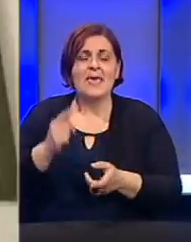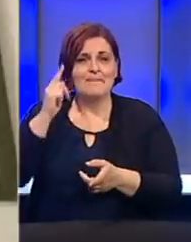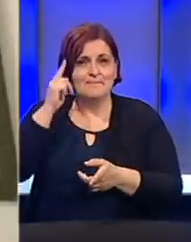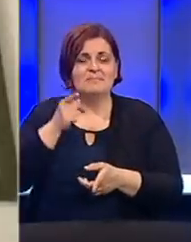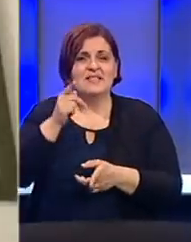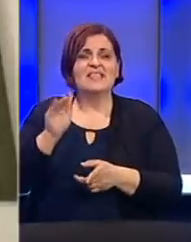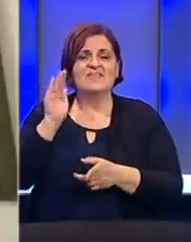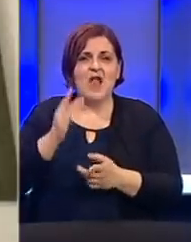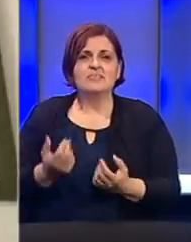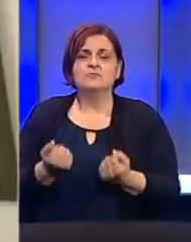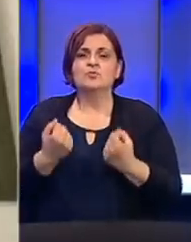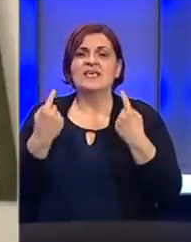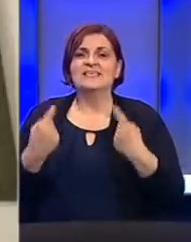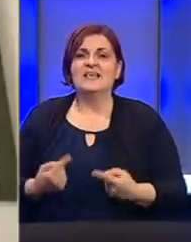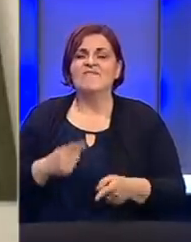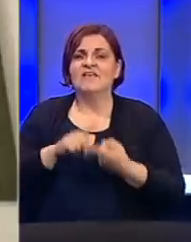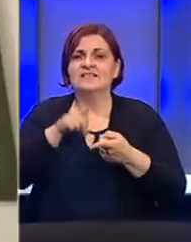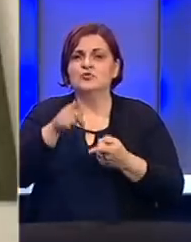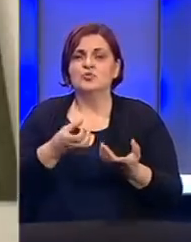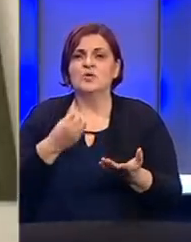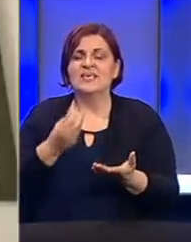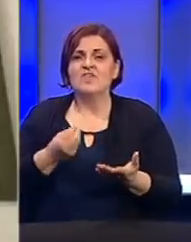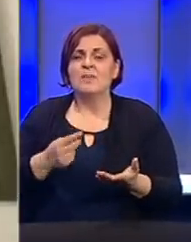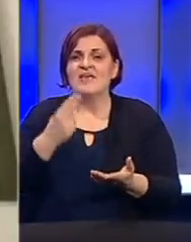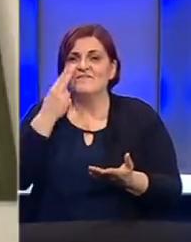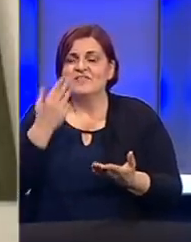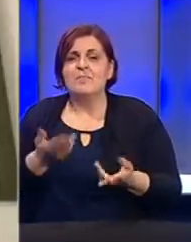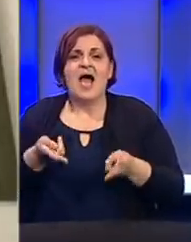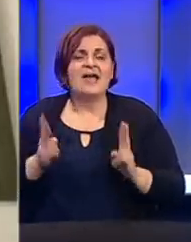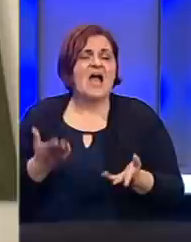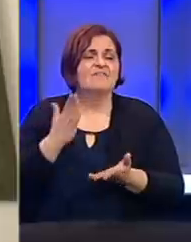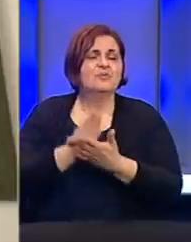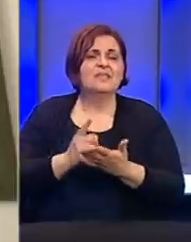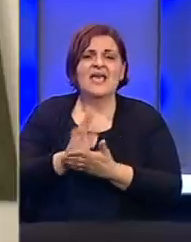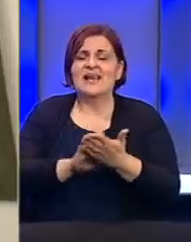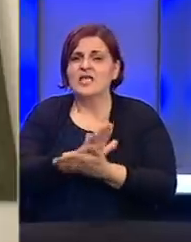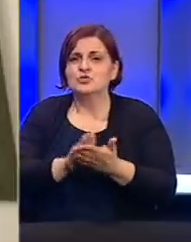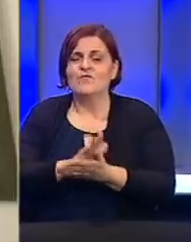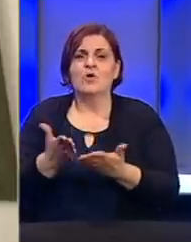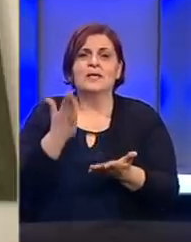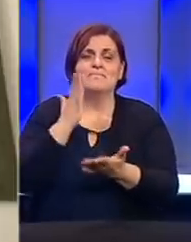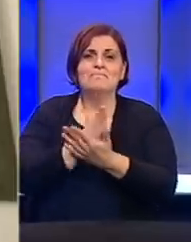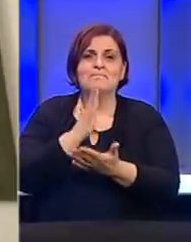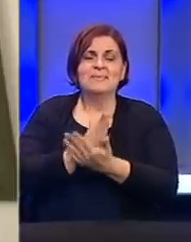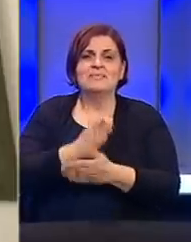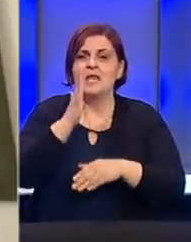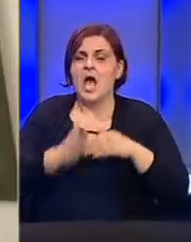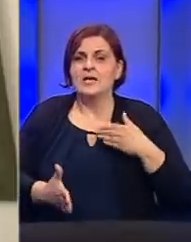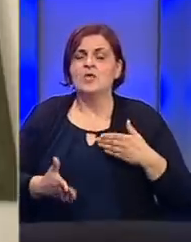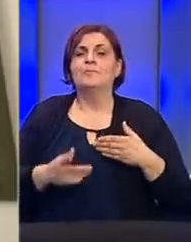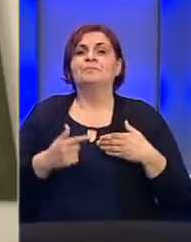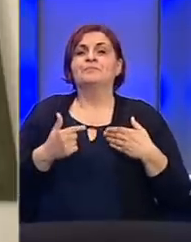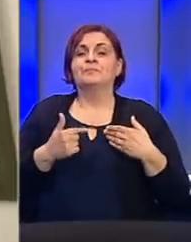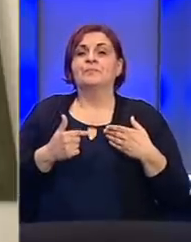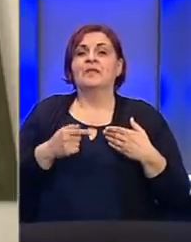da će tada vlada zauzeti stav oko te informacije. vidjet ćemo kakvi će rezultati razgovora biti i onda bi